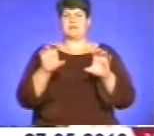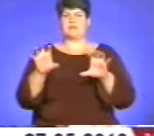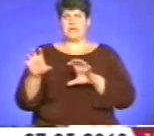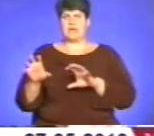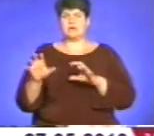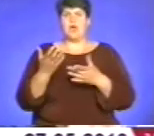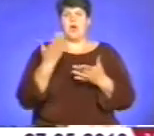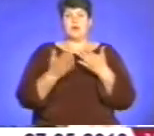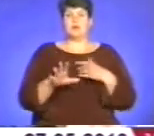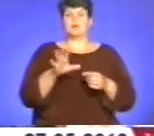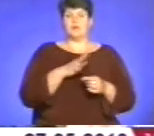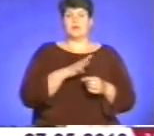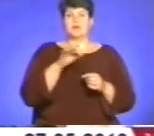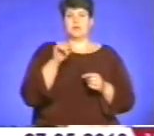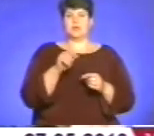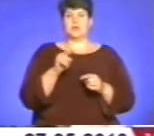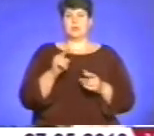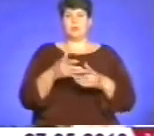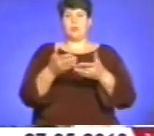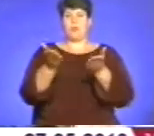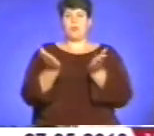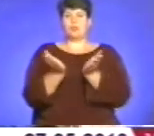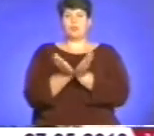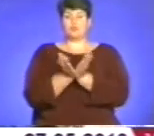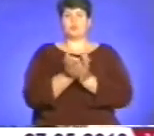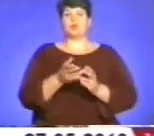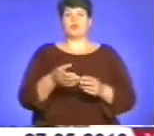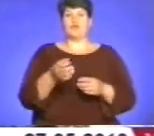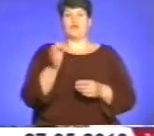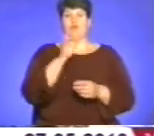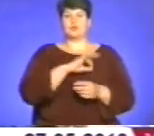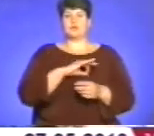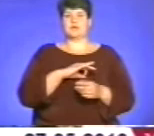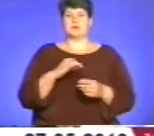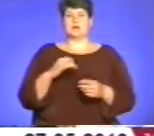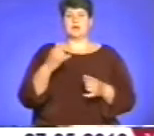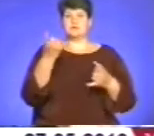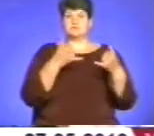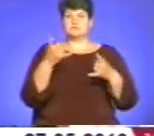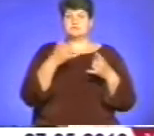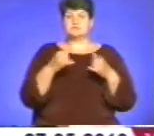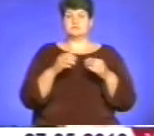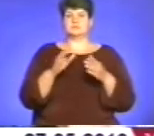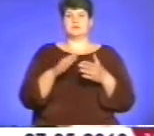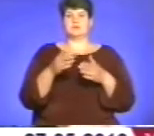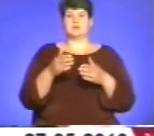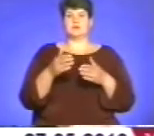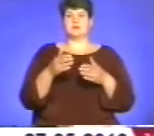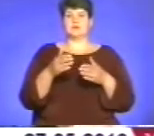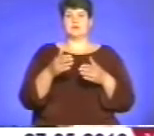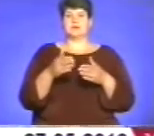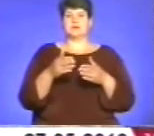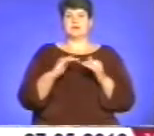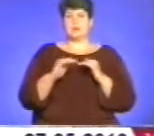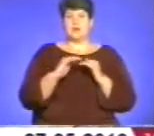навіть часом буває такі, що посуда, яку використовують для отруту хімікатів на городах чи на